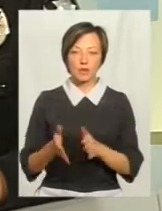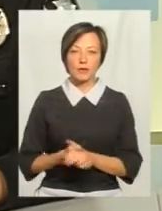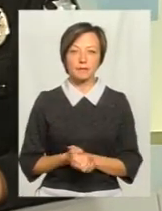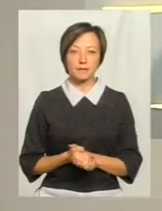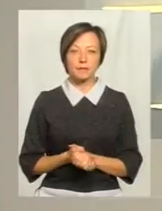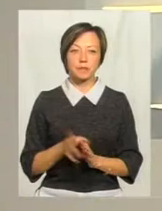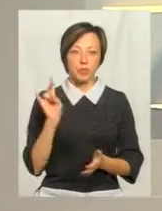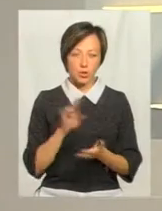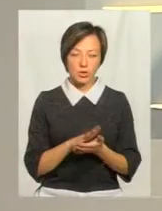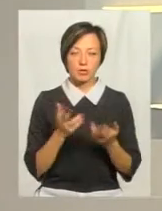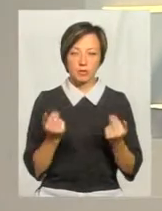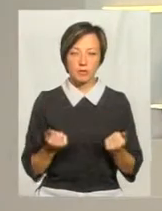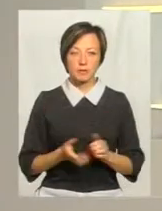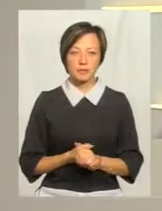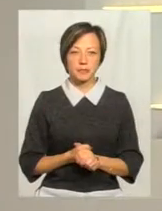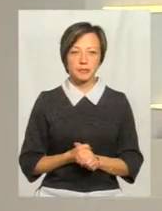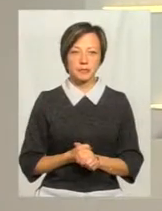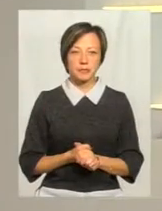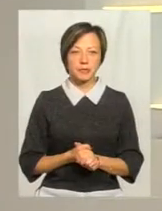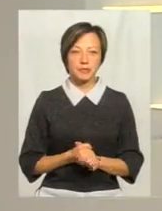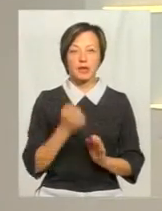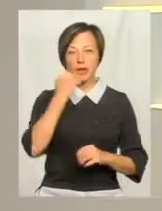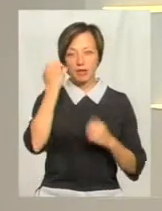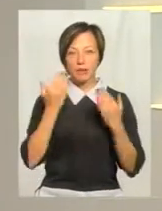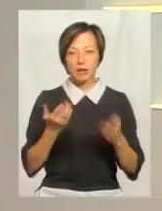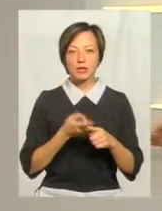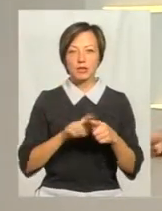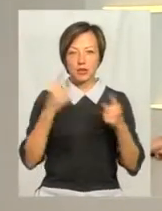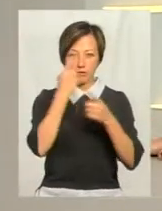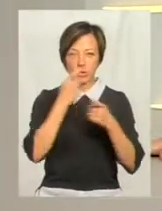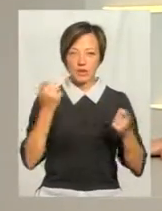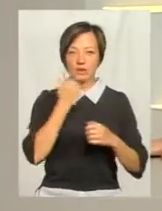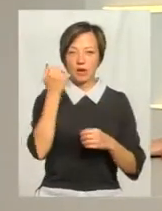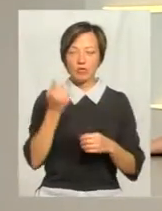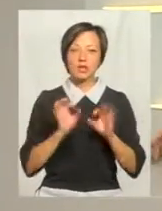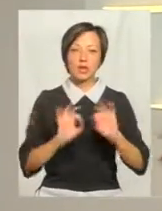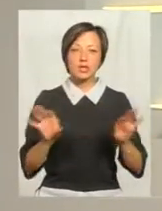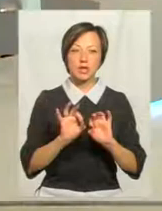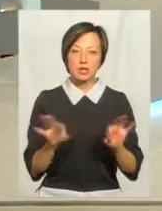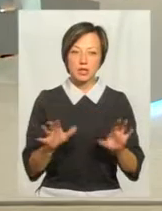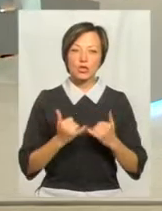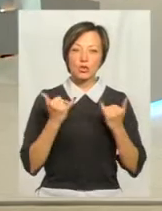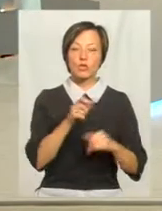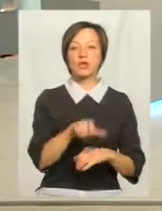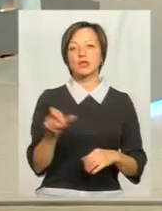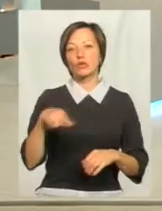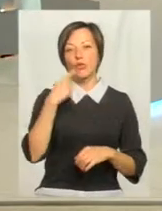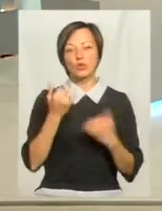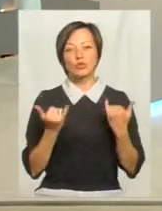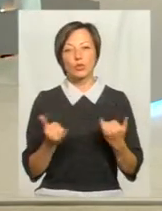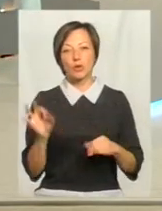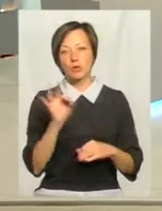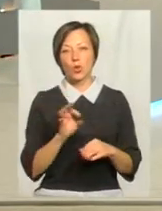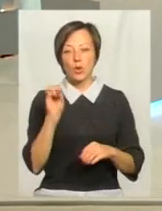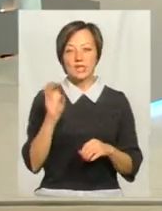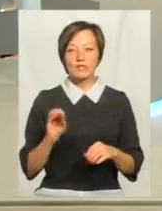Тобто постійно це буде? Так, так. Добре, я вам дякую за цю інформацію, дякую вам за роз'яснення. Шановні глядачі, ми говорили сьогодні